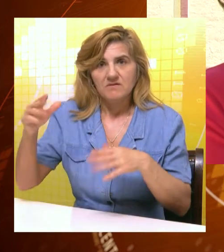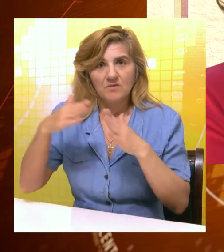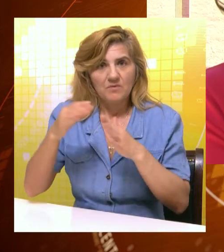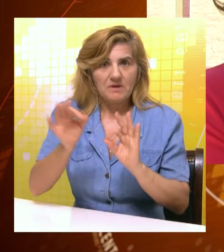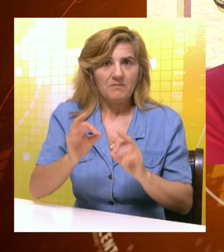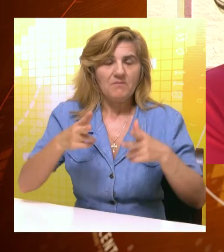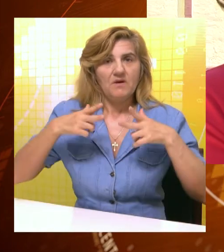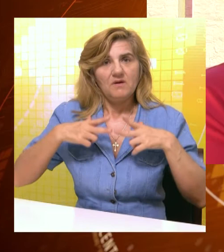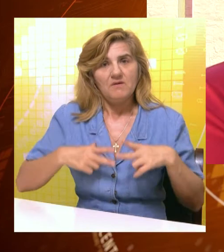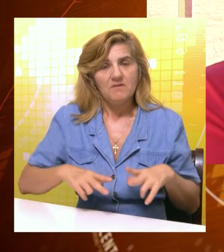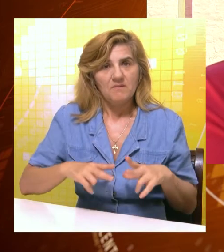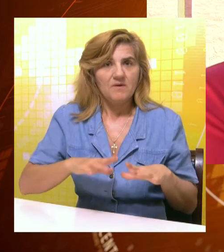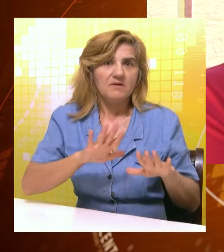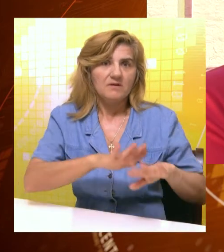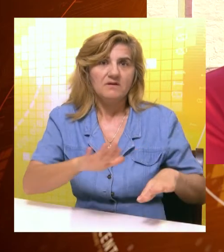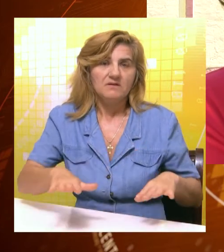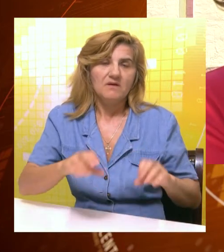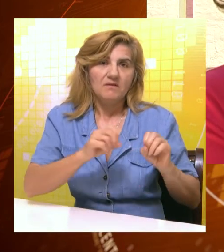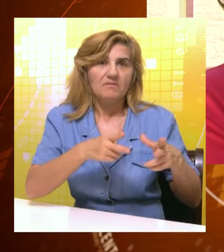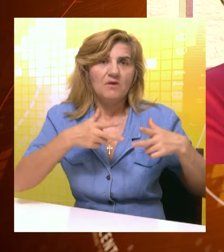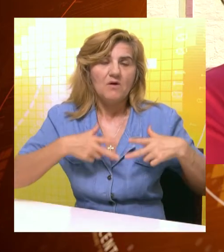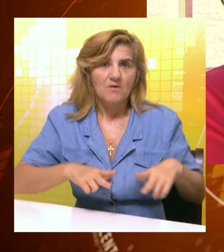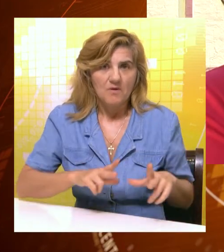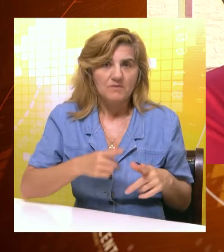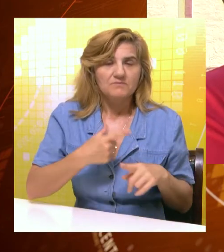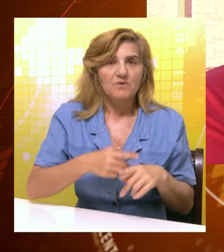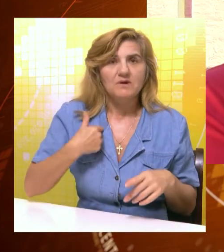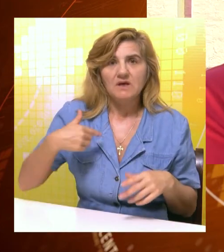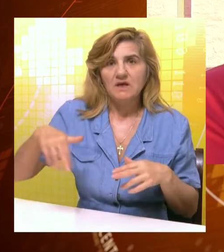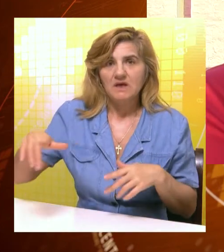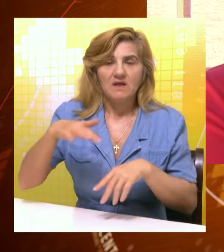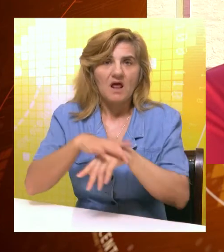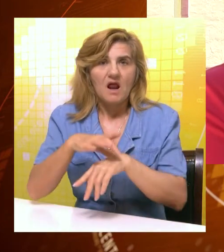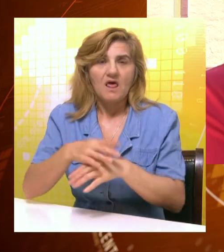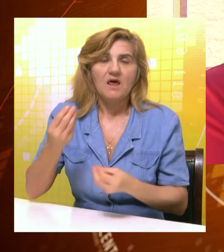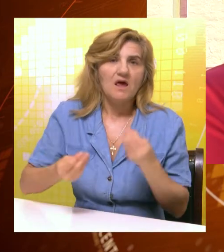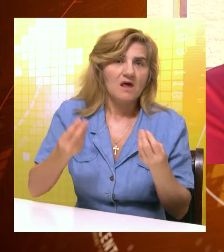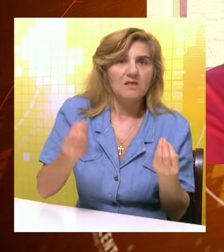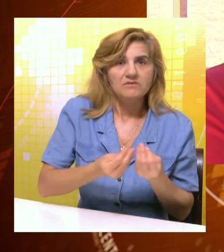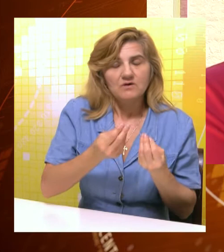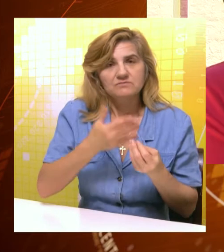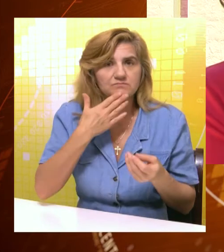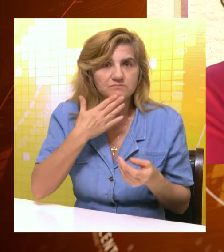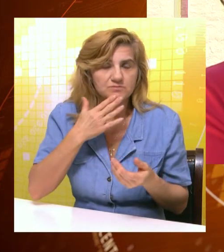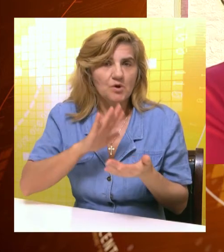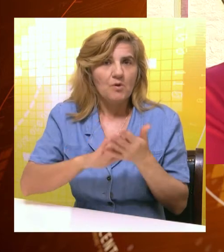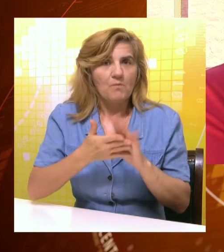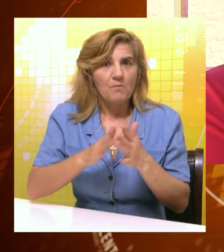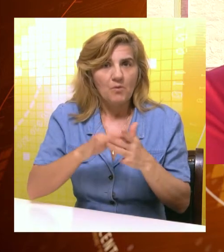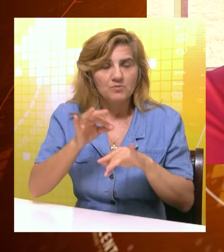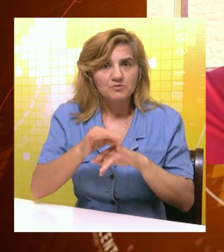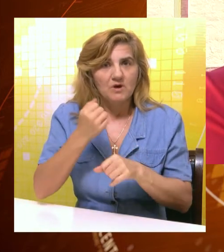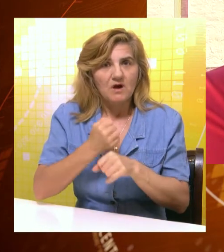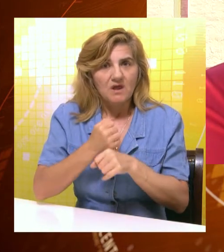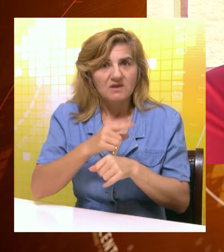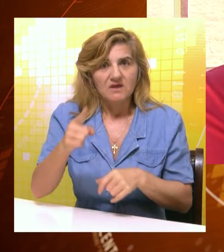skuvam, da malo sednem, da odmorim, da odem možda i kod lekara sad ako mi treba ili otićem malo raditi, muž radi ceo dan,